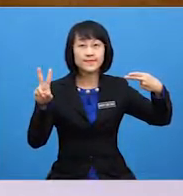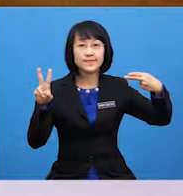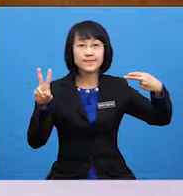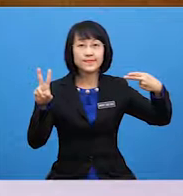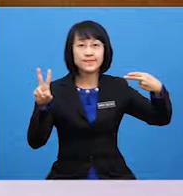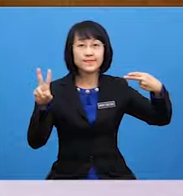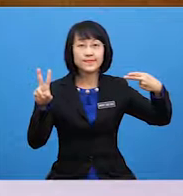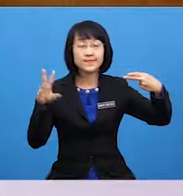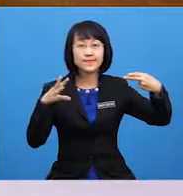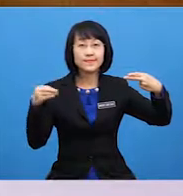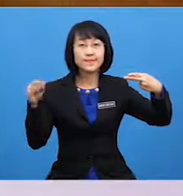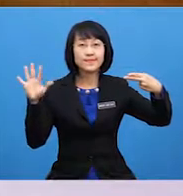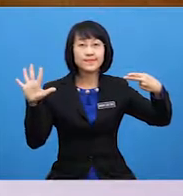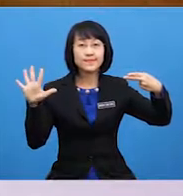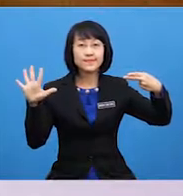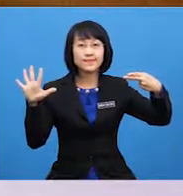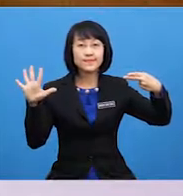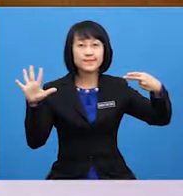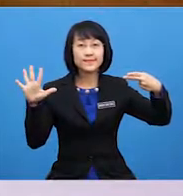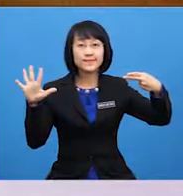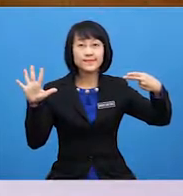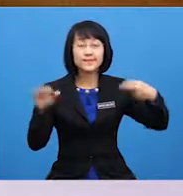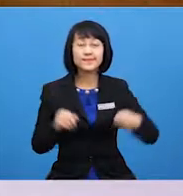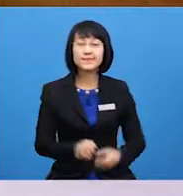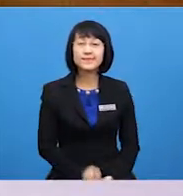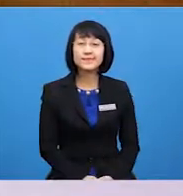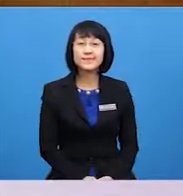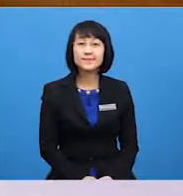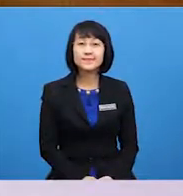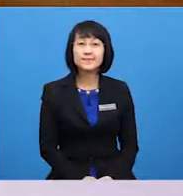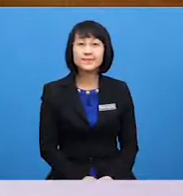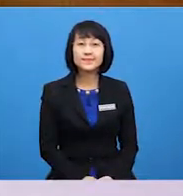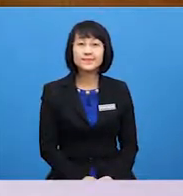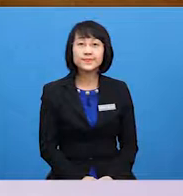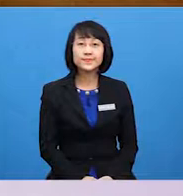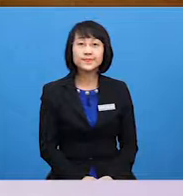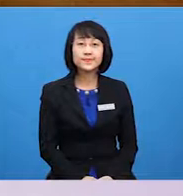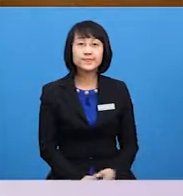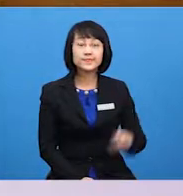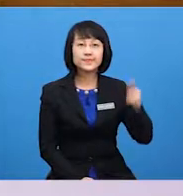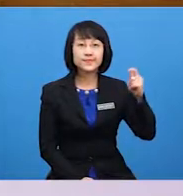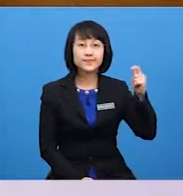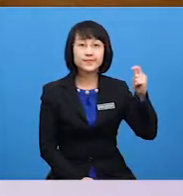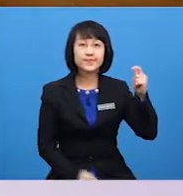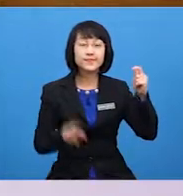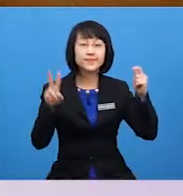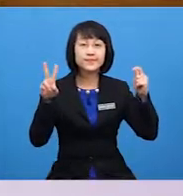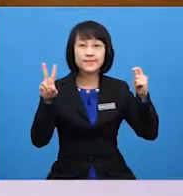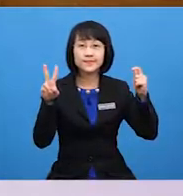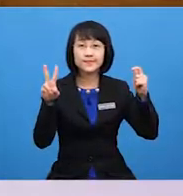And five Letter T Is Two